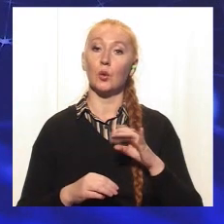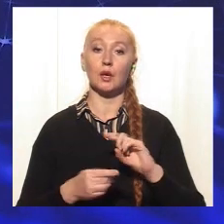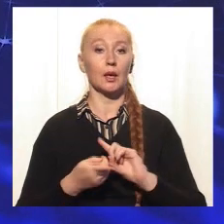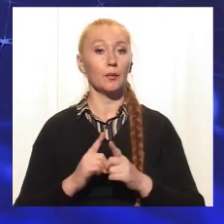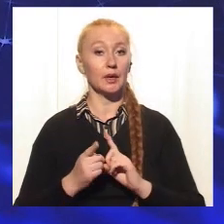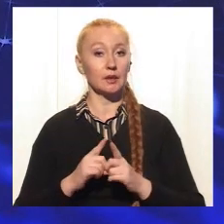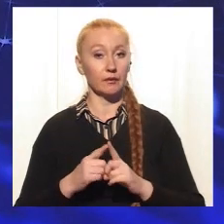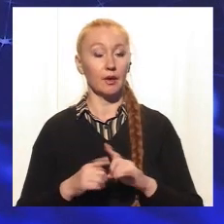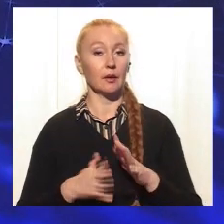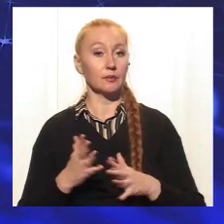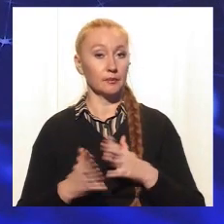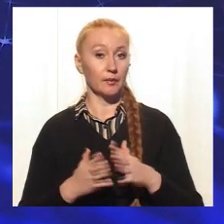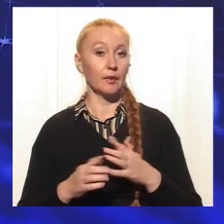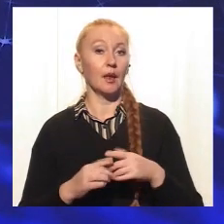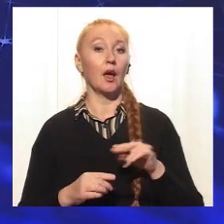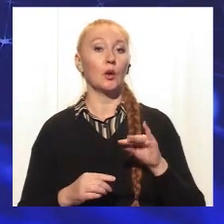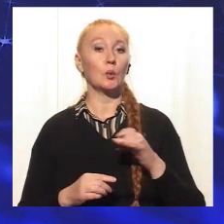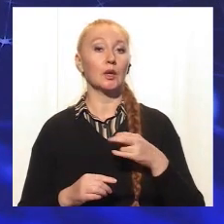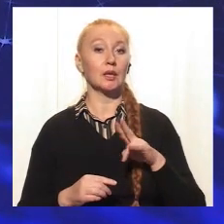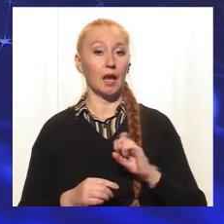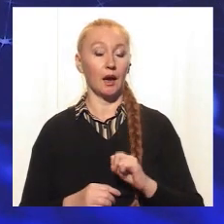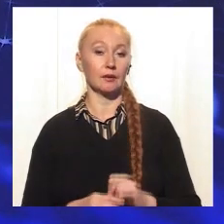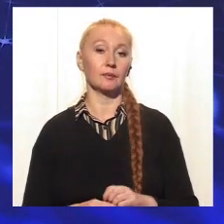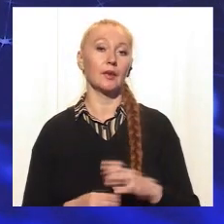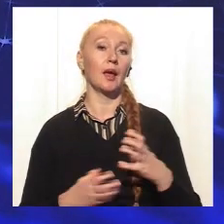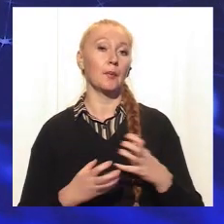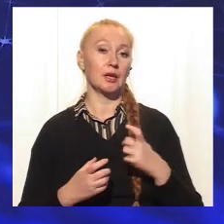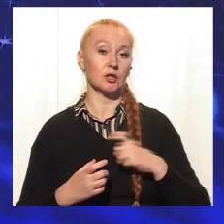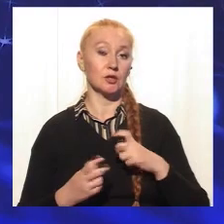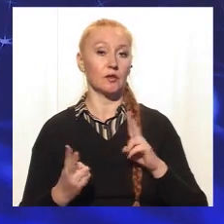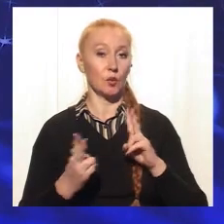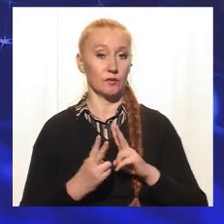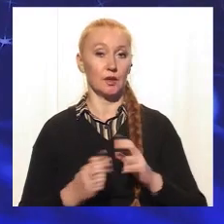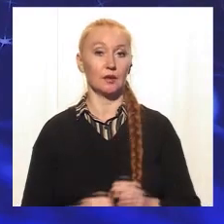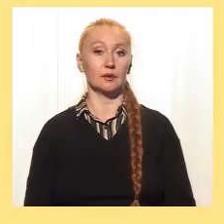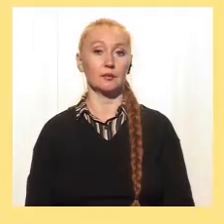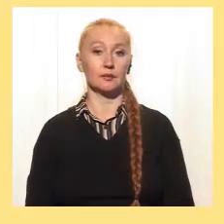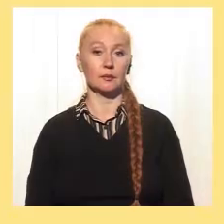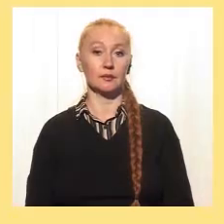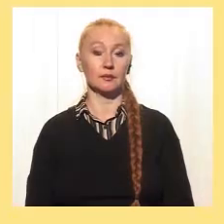субтитрия Надяя Юнгена. Бережите себя. До встречи.